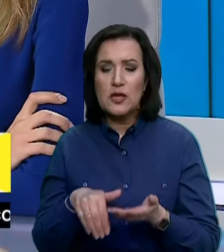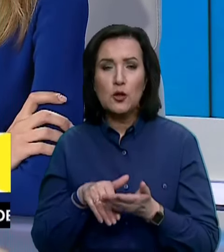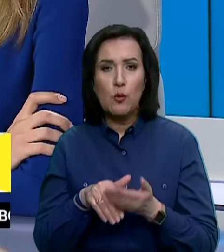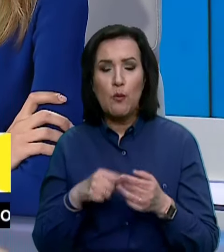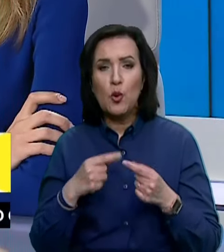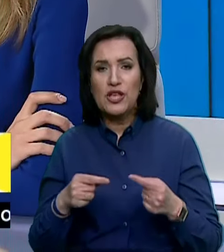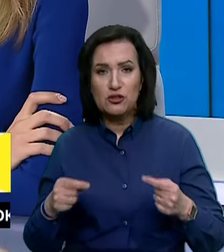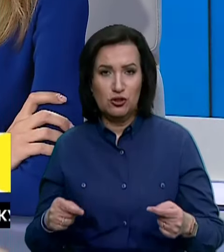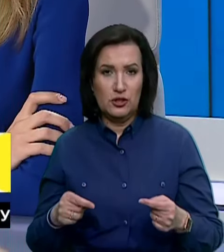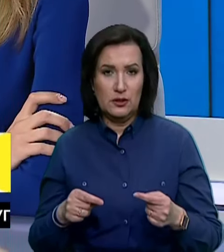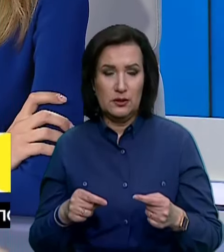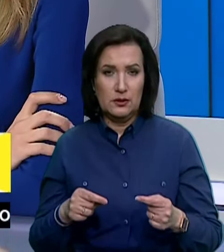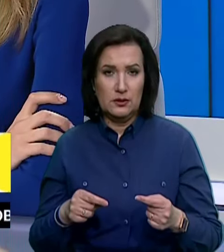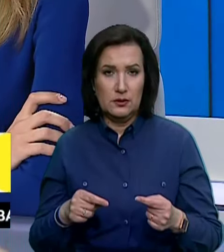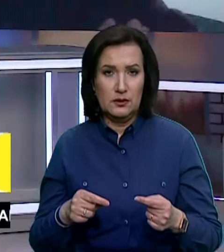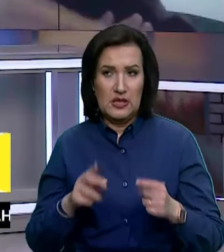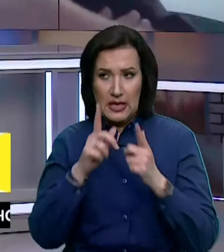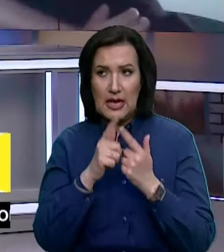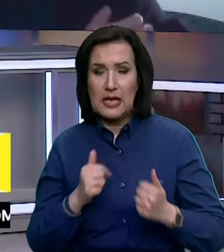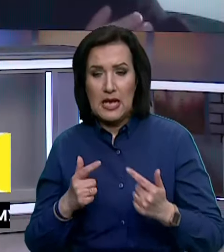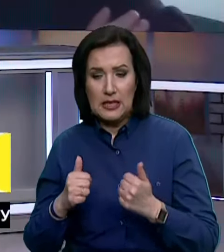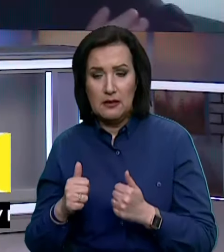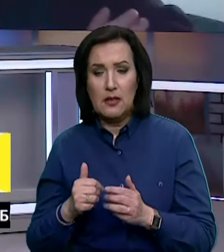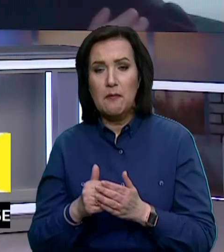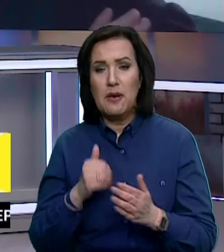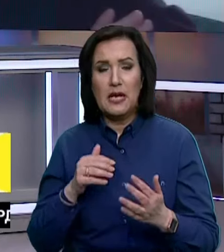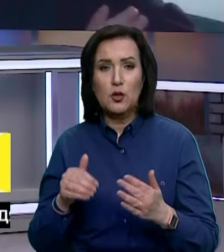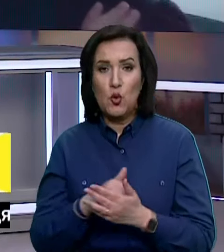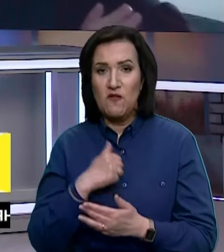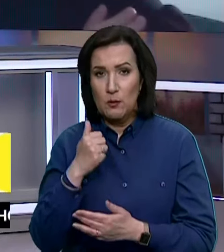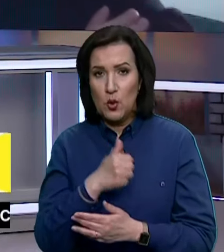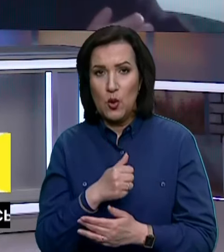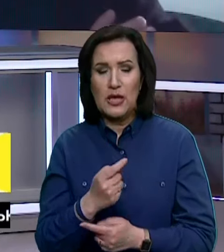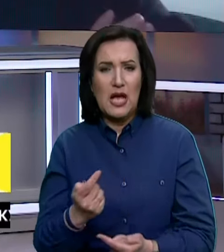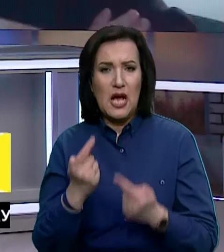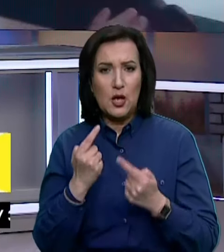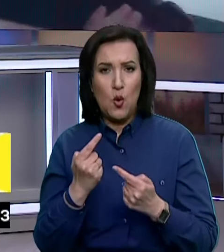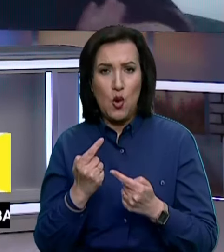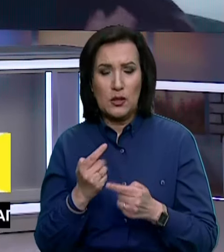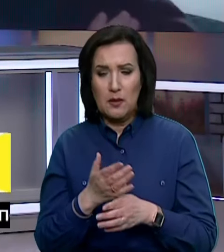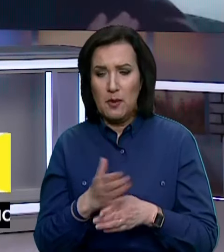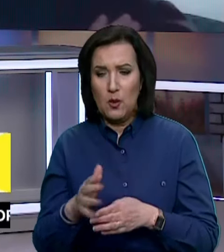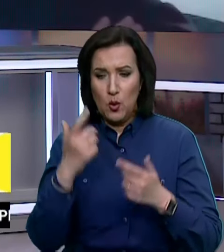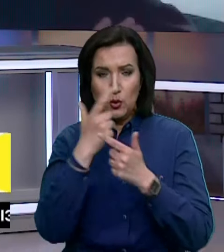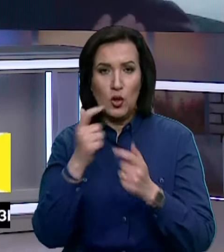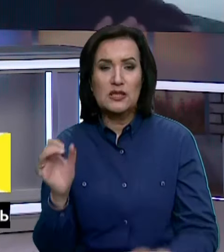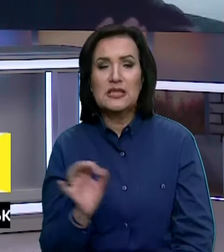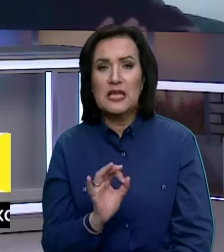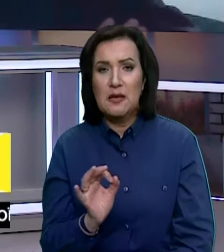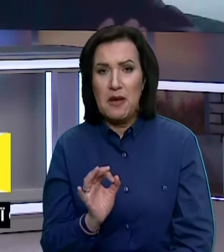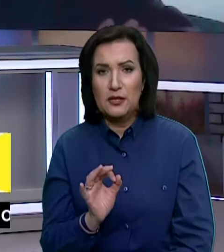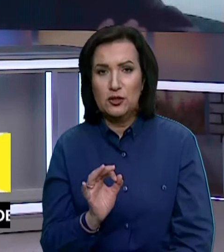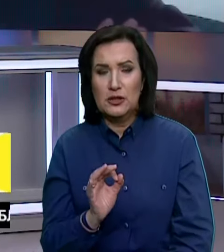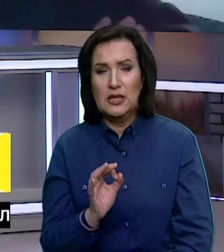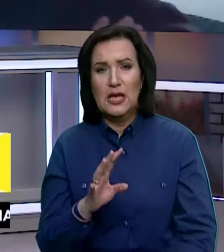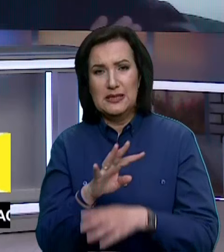допомогу інших країн. Перед Новим роком рекордний пакет оголосила Німеччина. Там